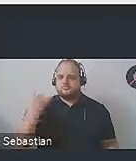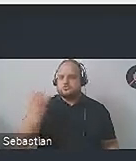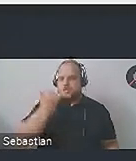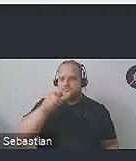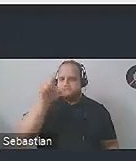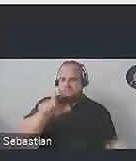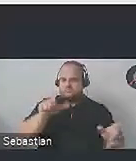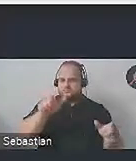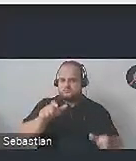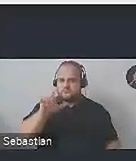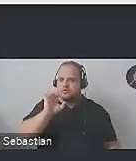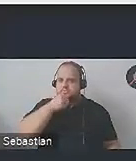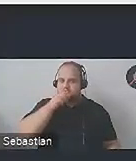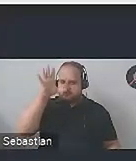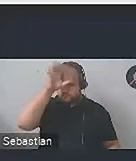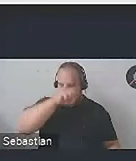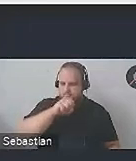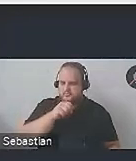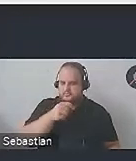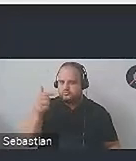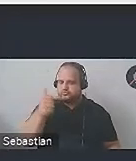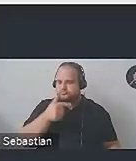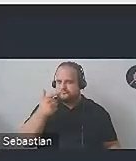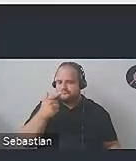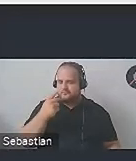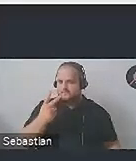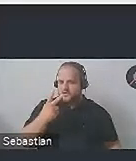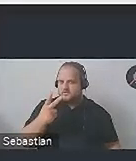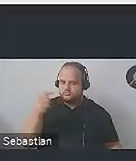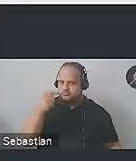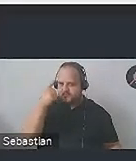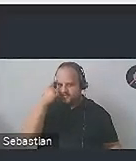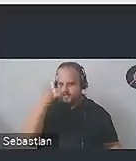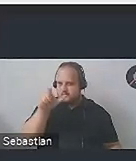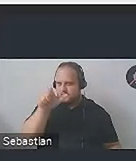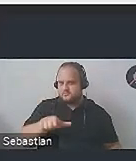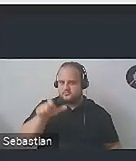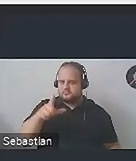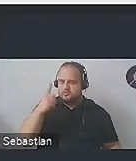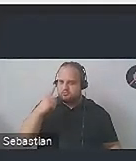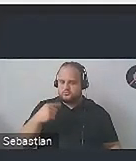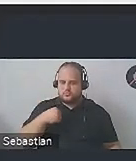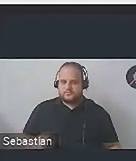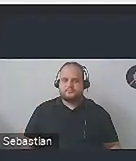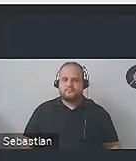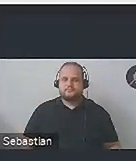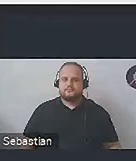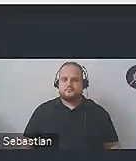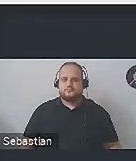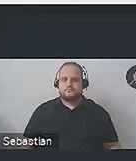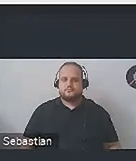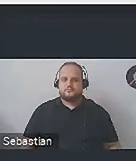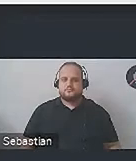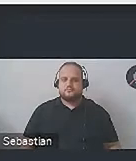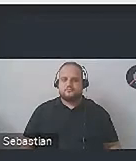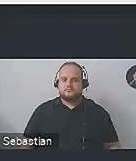a to jest szalenie istotna w kontekście bibliotek, bibliotek, ale też w ogóle instytucji kultury mniejszość. Super.